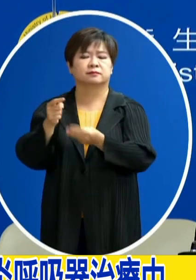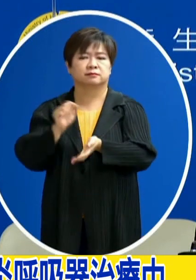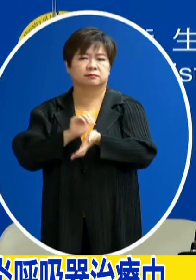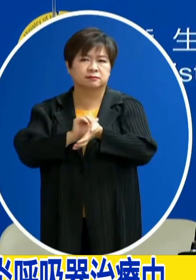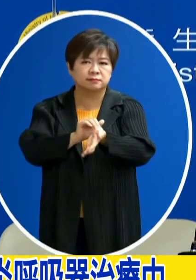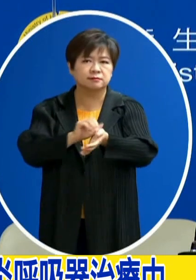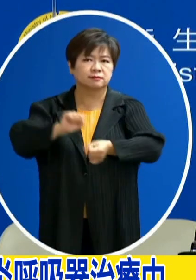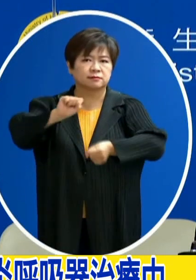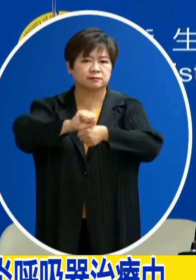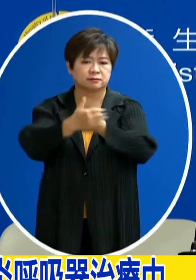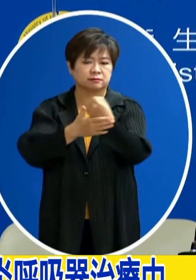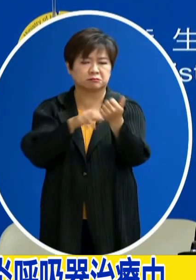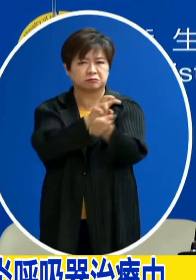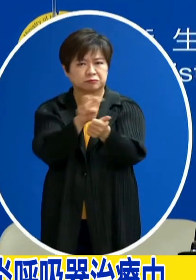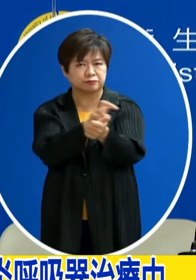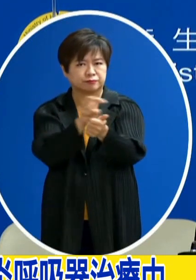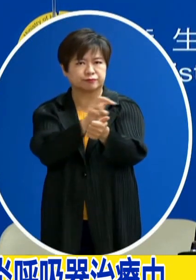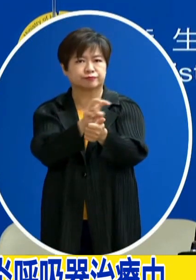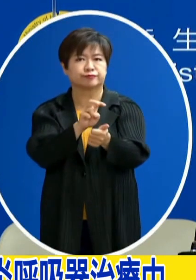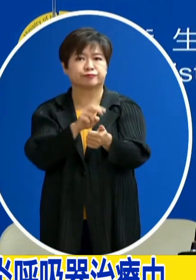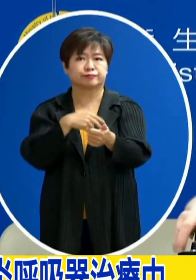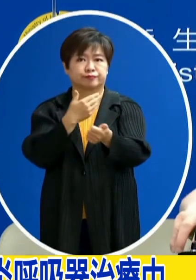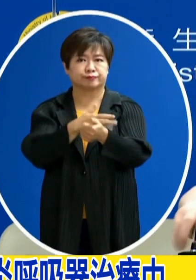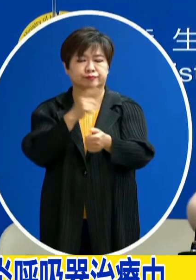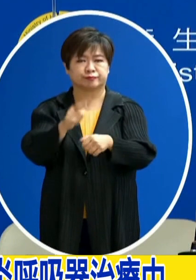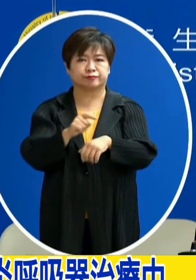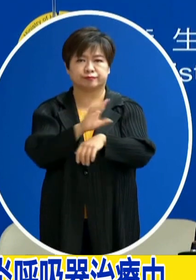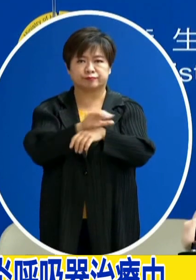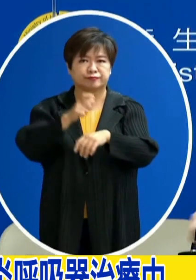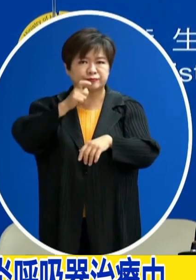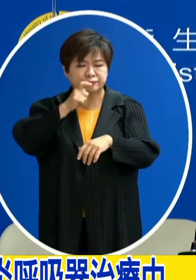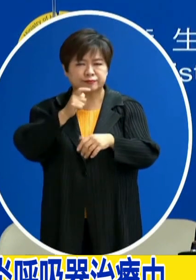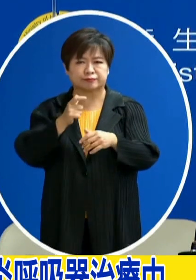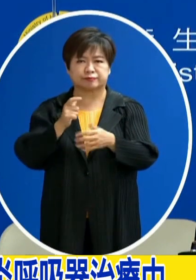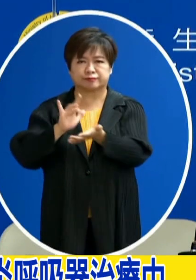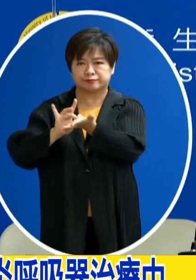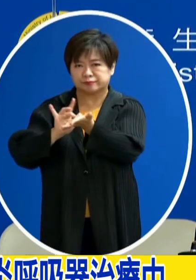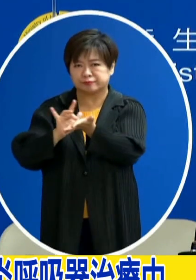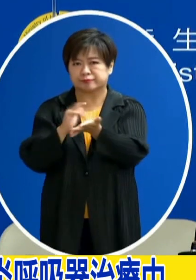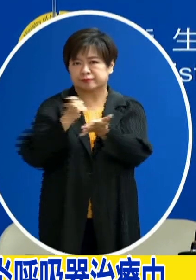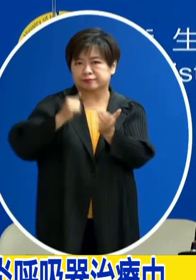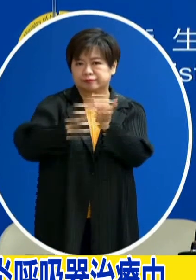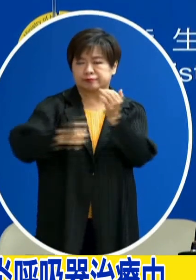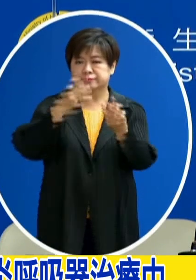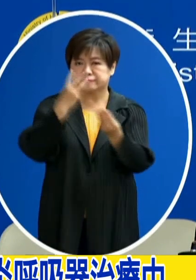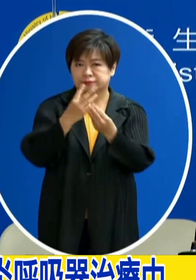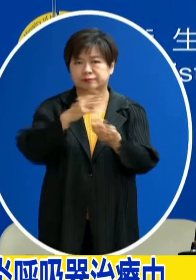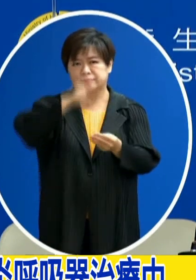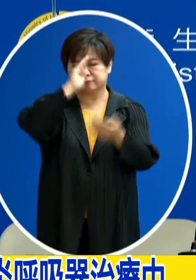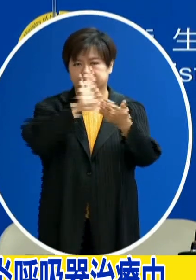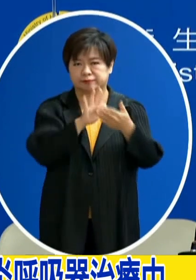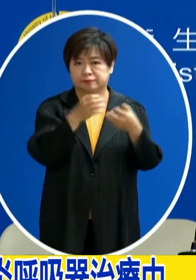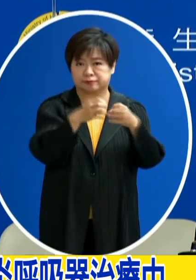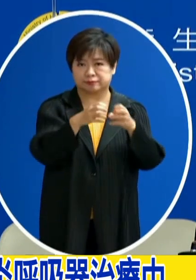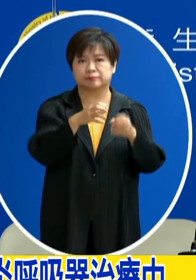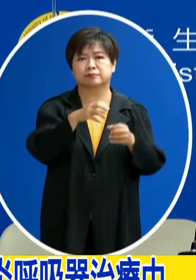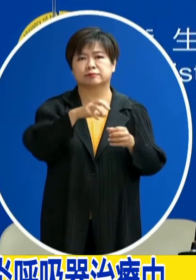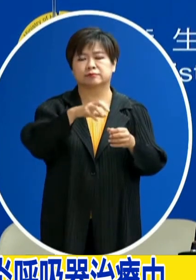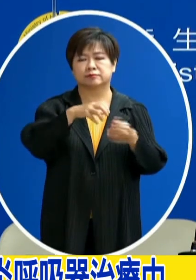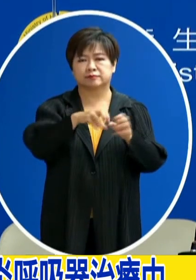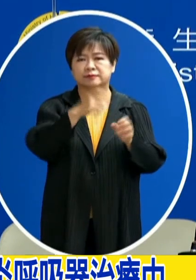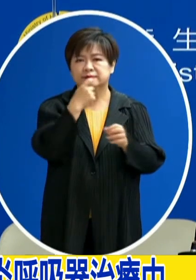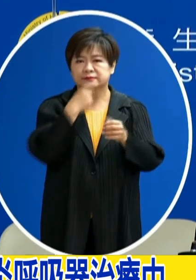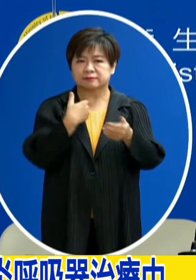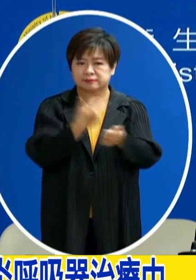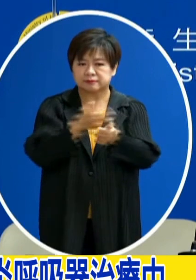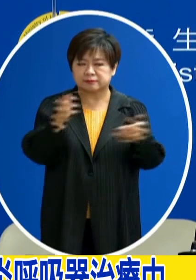到家戶病房那使用內固醇抗生素 以及免疫球蛋白 等等這些藥物來進行治療